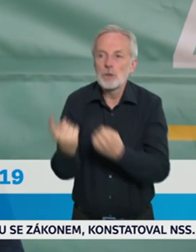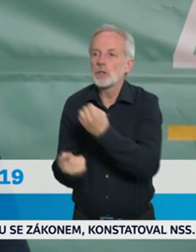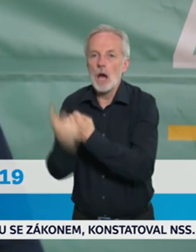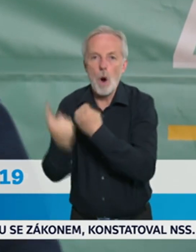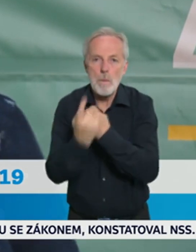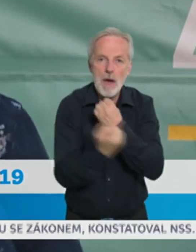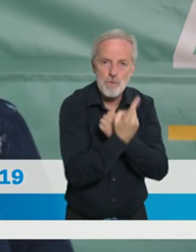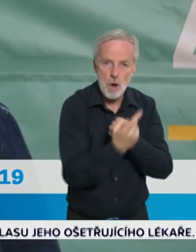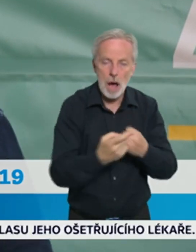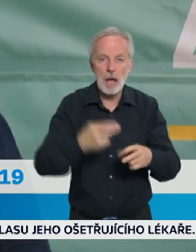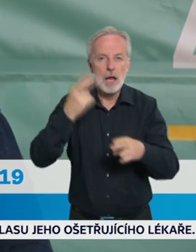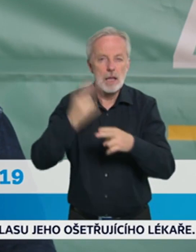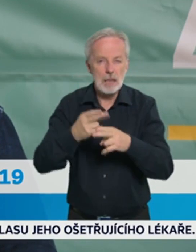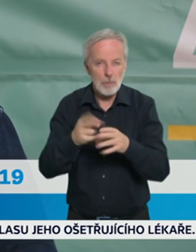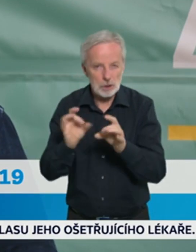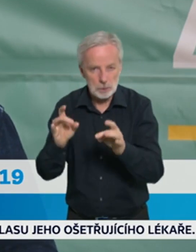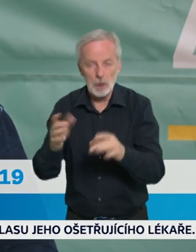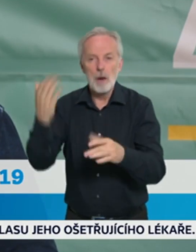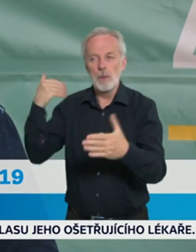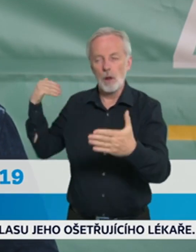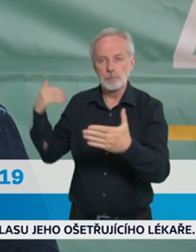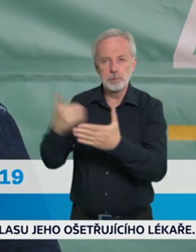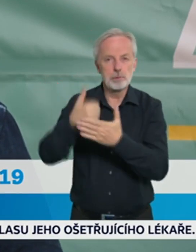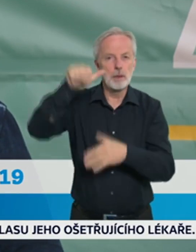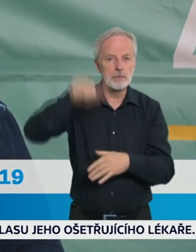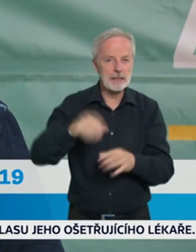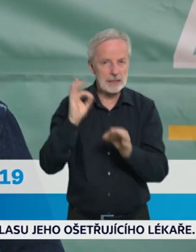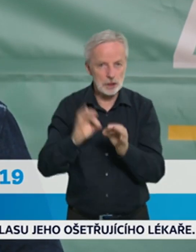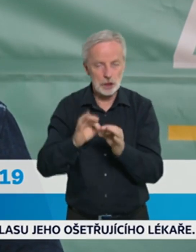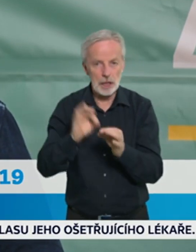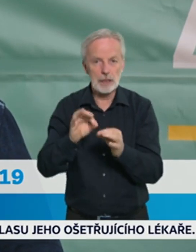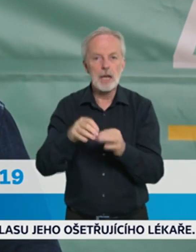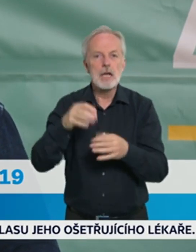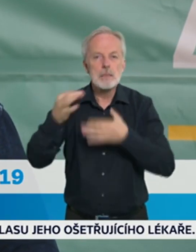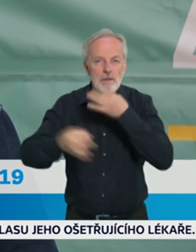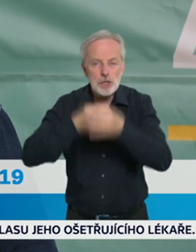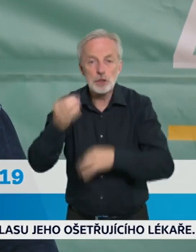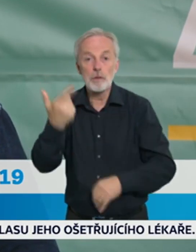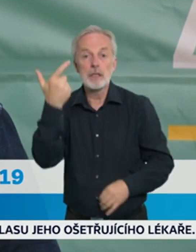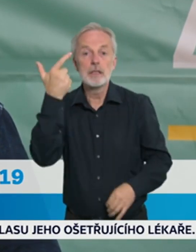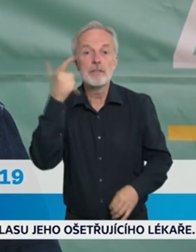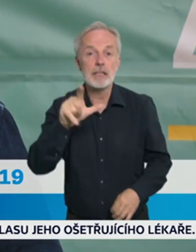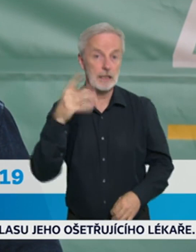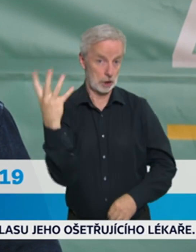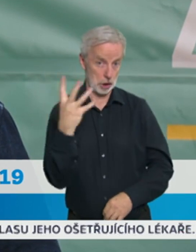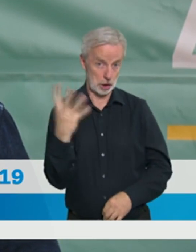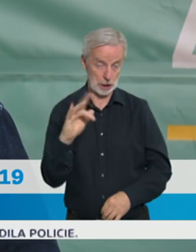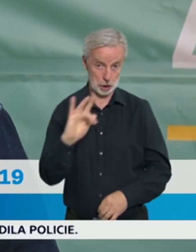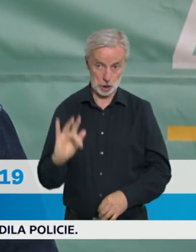Za měsíc říjených bylo zatím šetřeno 244. A kdo těch